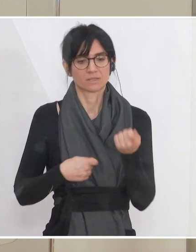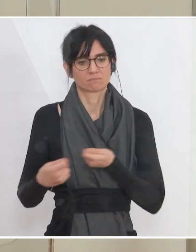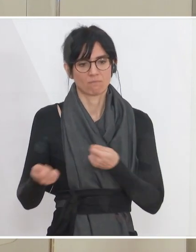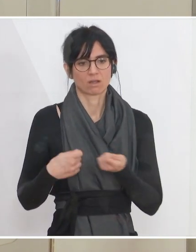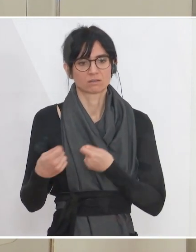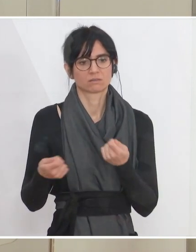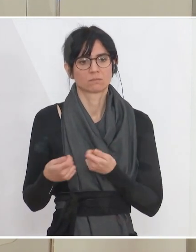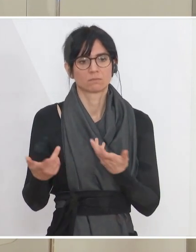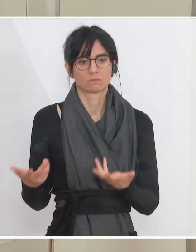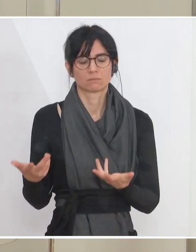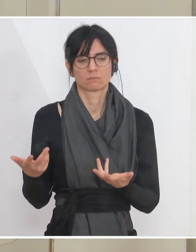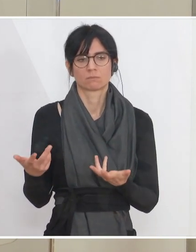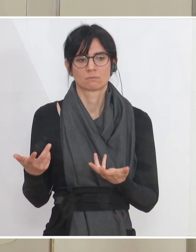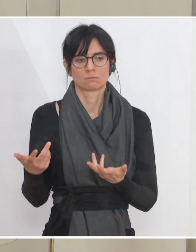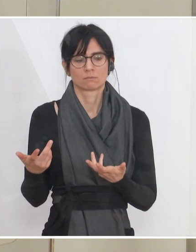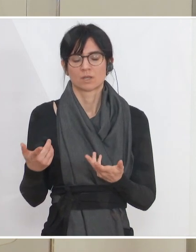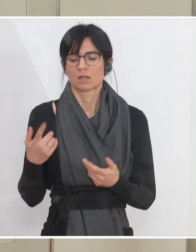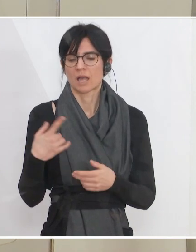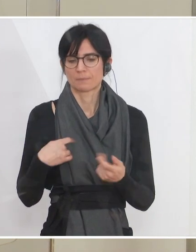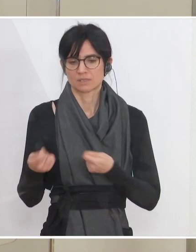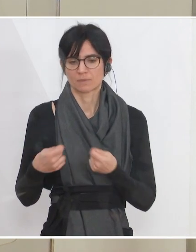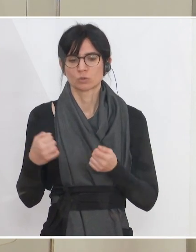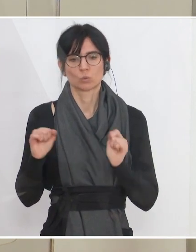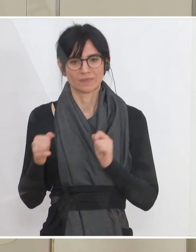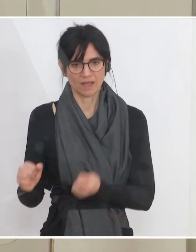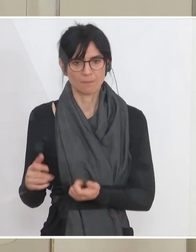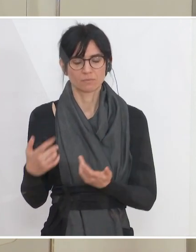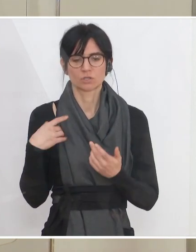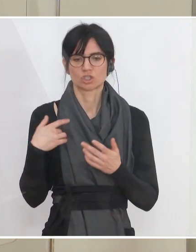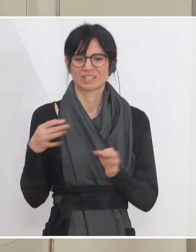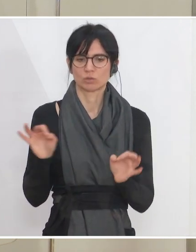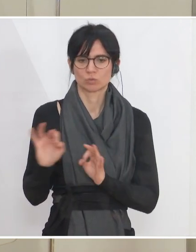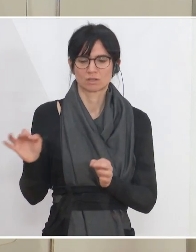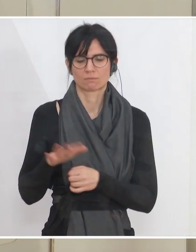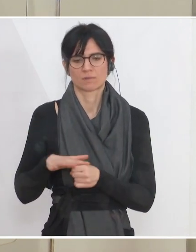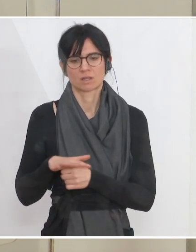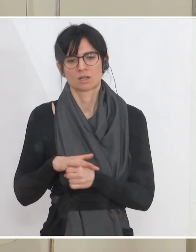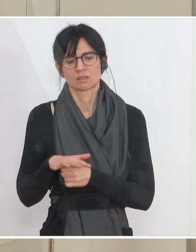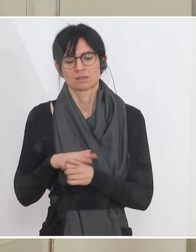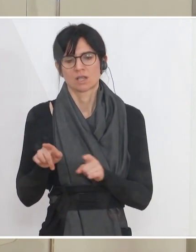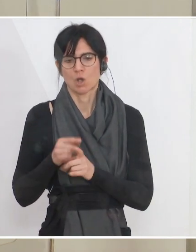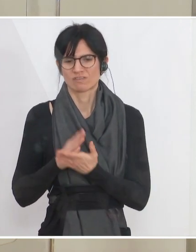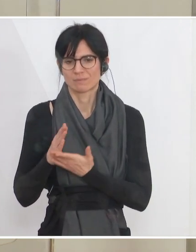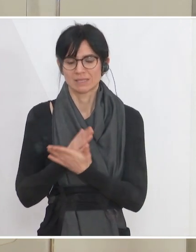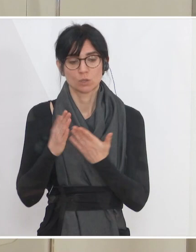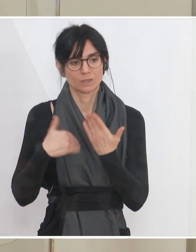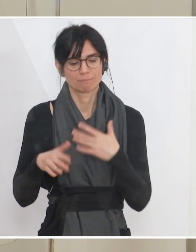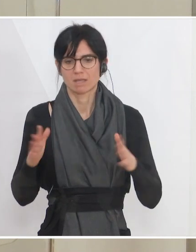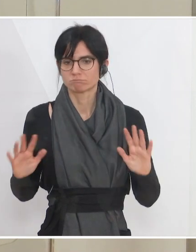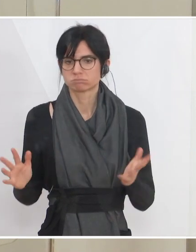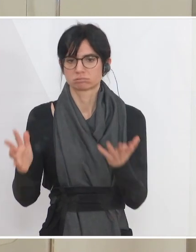schon sehr dynamisch ist, gerade im Industriebereich, auch Vermittlungen zu unterstützen.